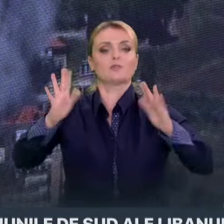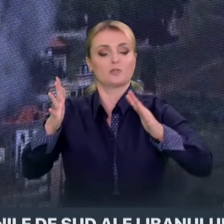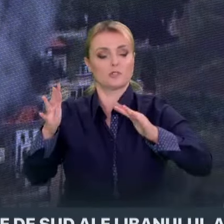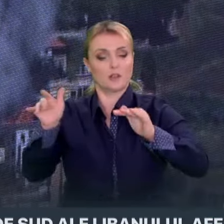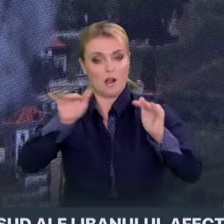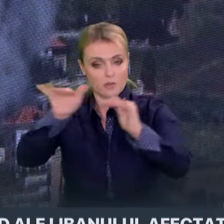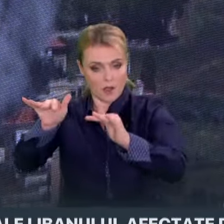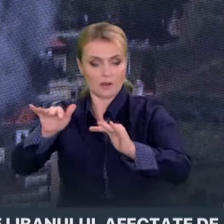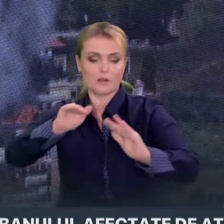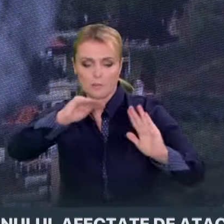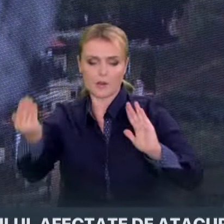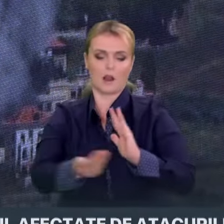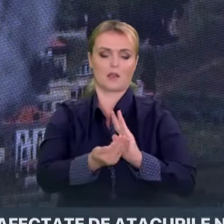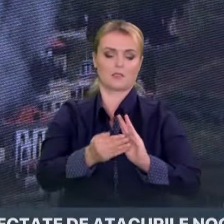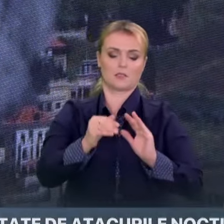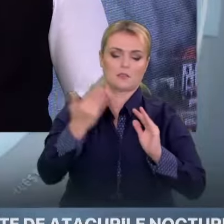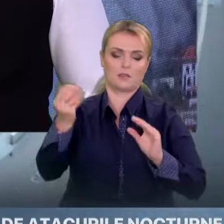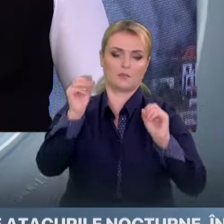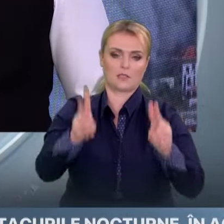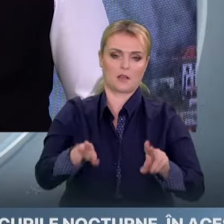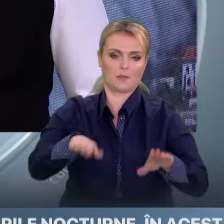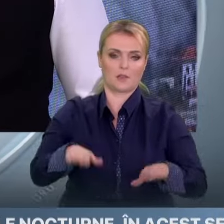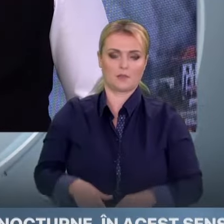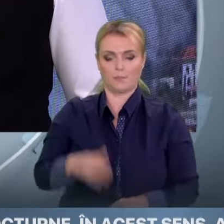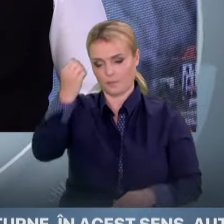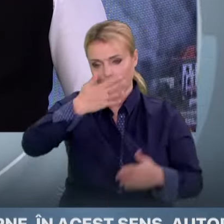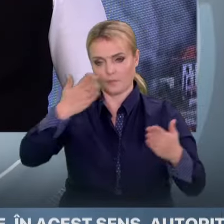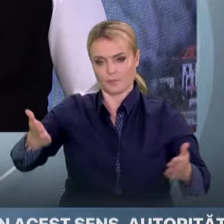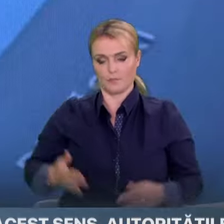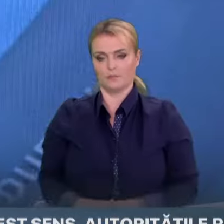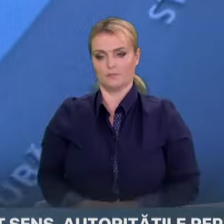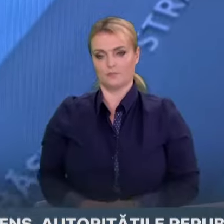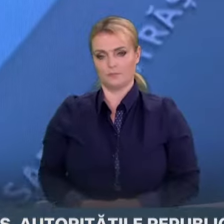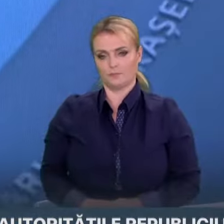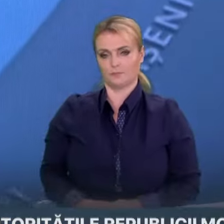refugieze în adăposturi speciale. Bogdan, îți mulțumesc! Vom urmări și în continuare situația.